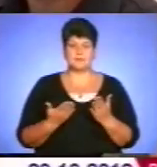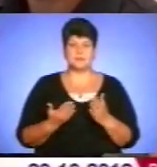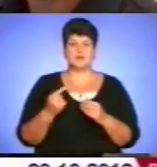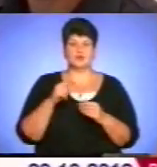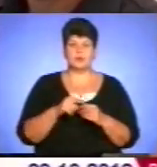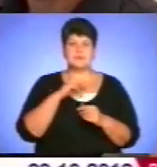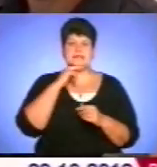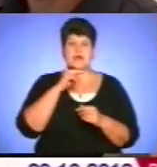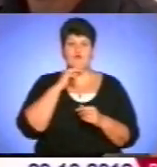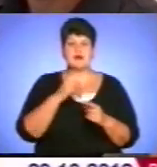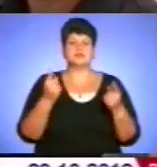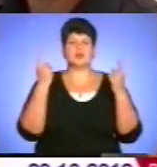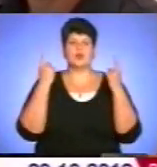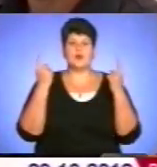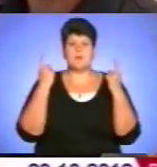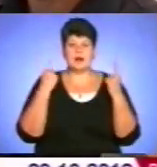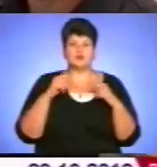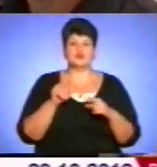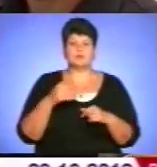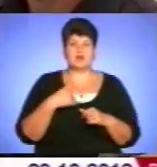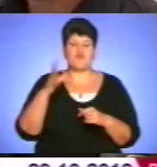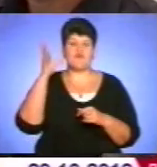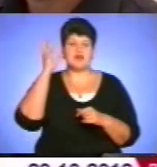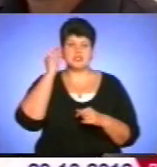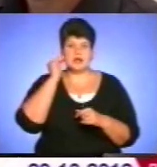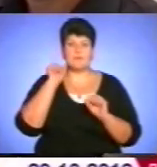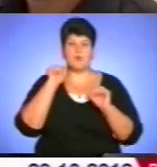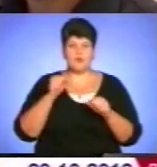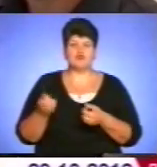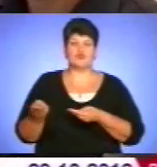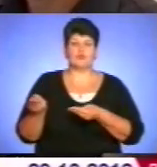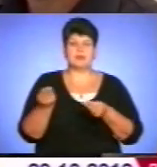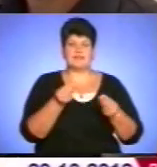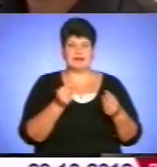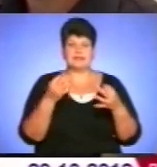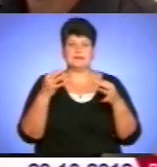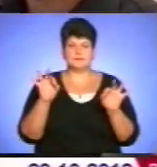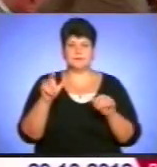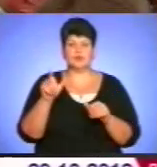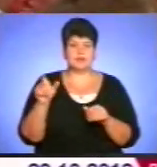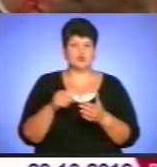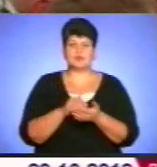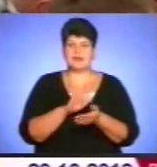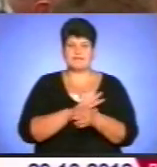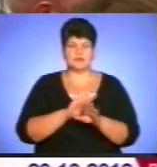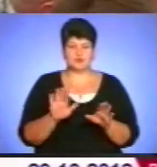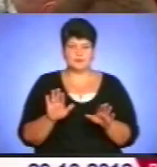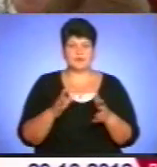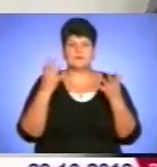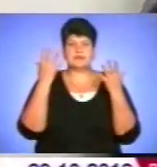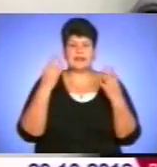ми якихось зауважень, таких глобальних, що ми вважаємо, що можуть впливати на волевиявлення, тут не фіксуємо. Проте, у день